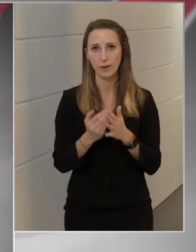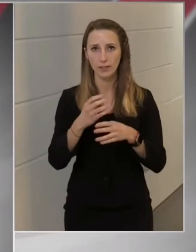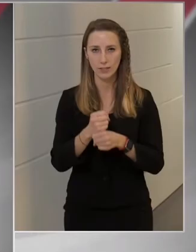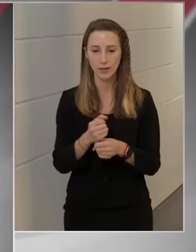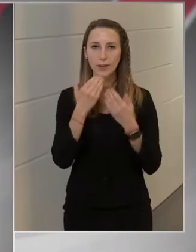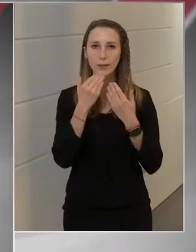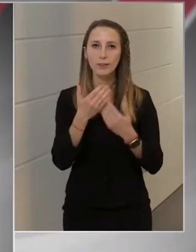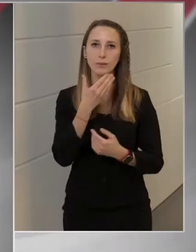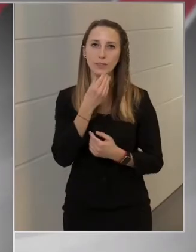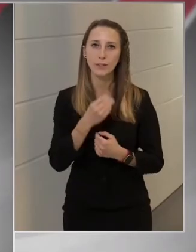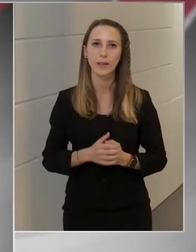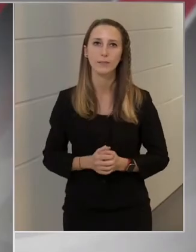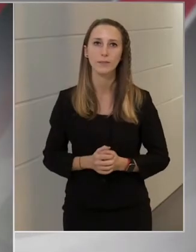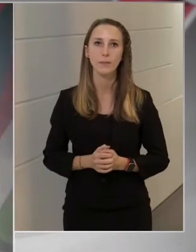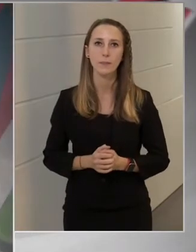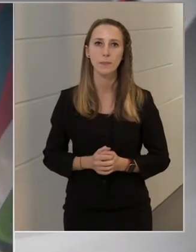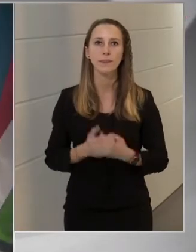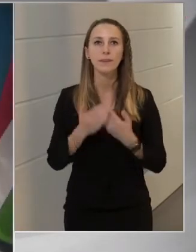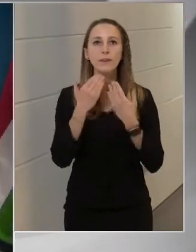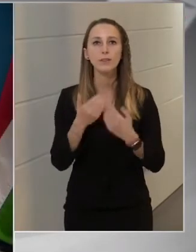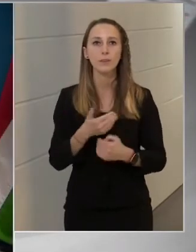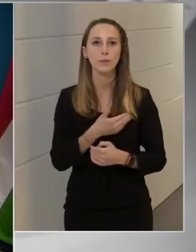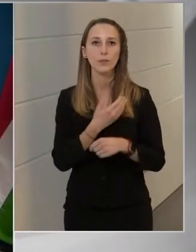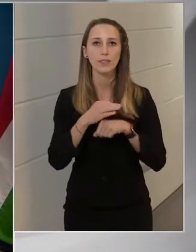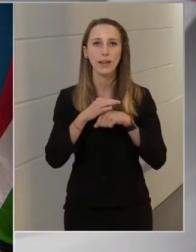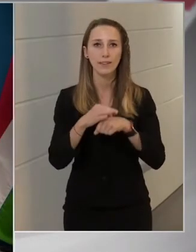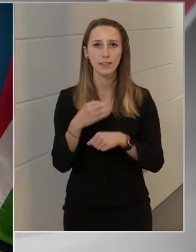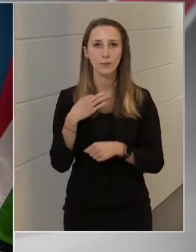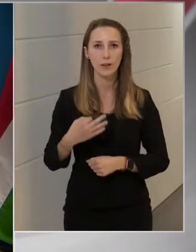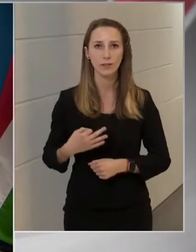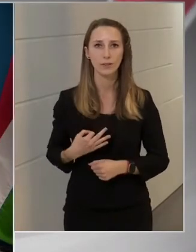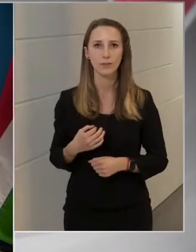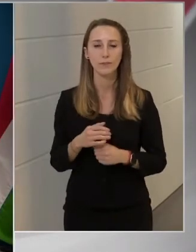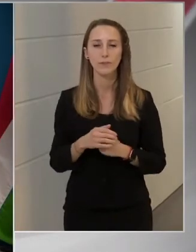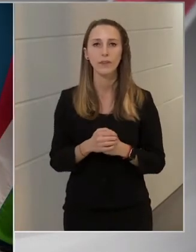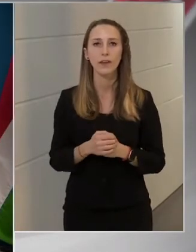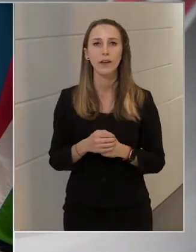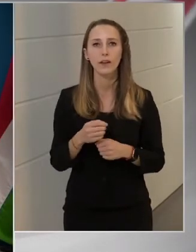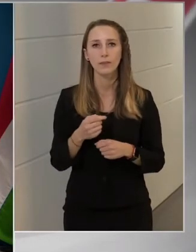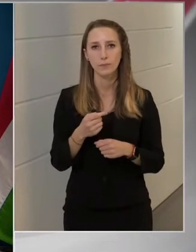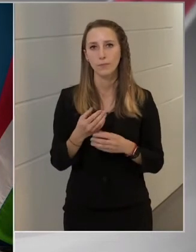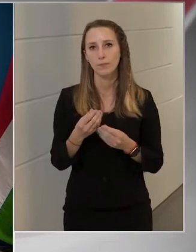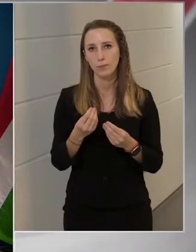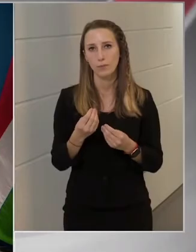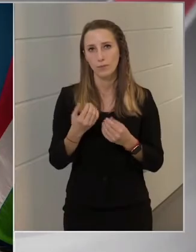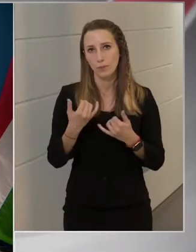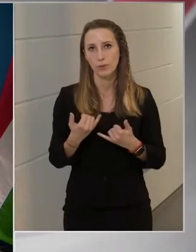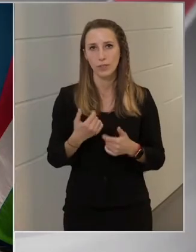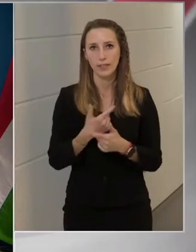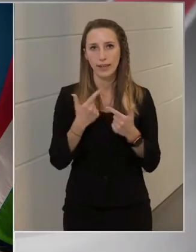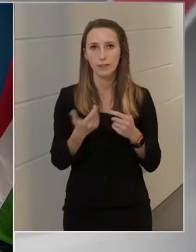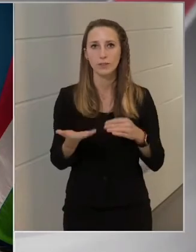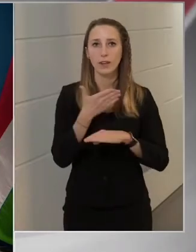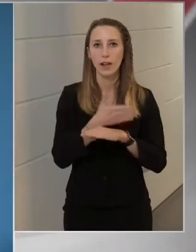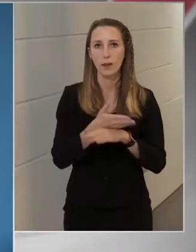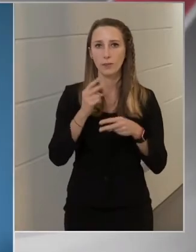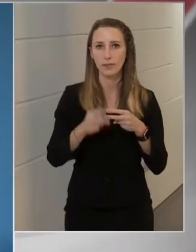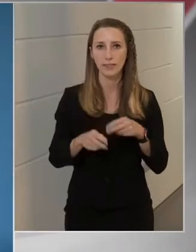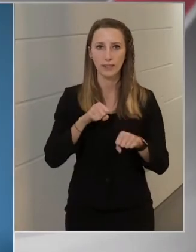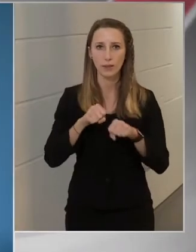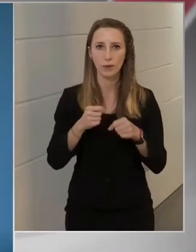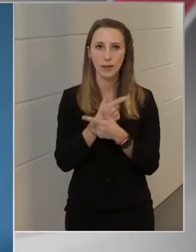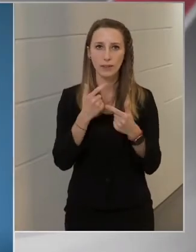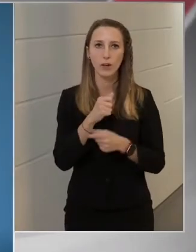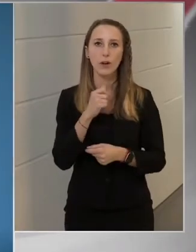Köszönöm szépen! Köszönöm osztályvezetőasszony! Nem sokkal a mostani tájékoztatónk előtt fejeződött be a kormányinfó,